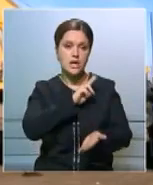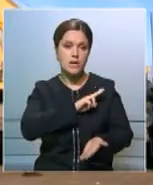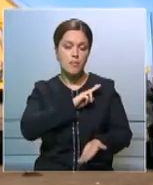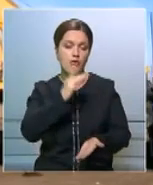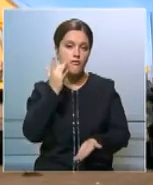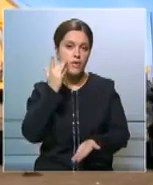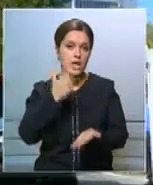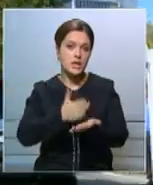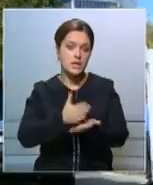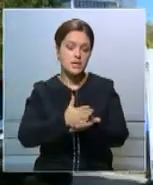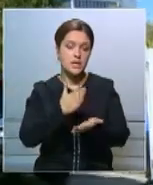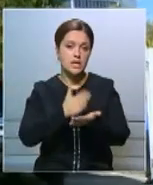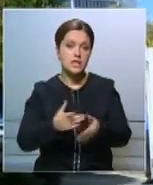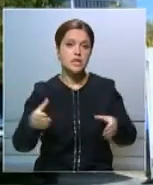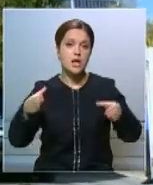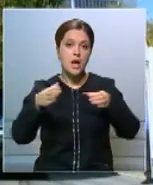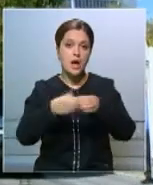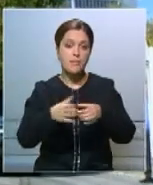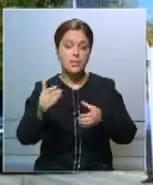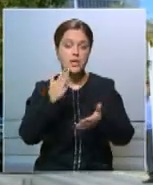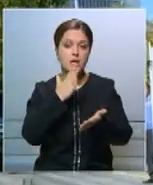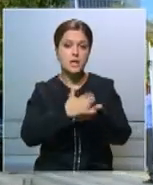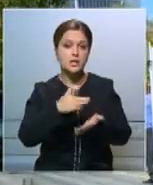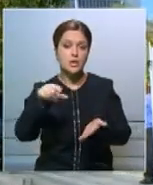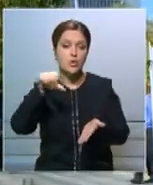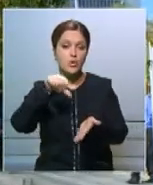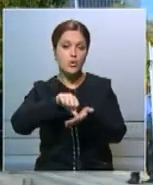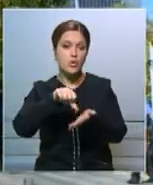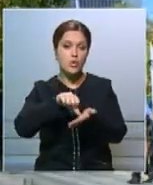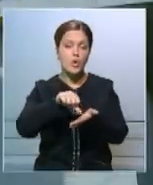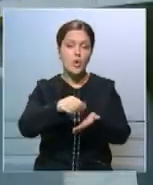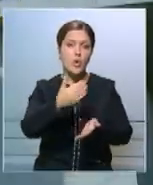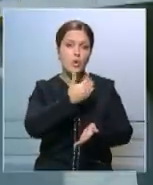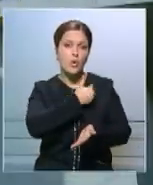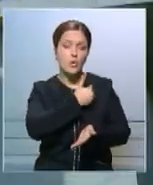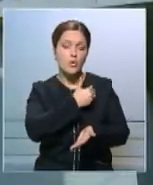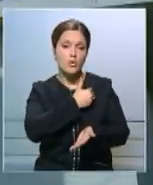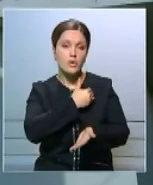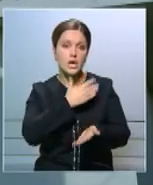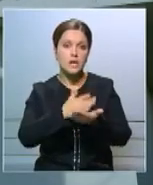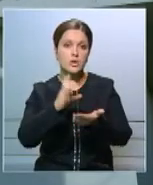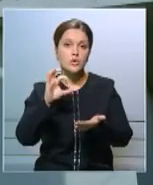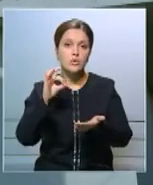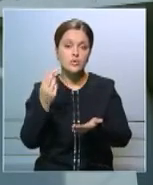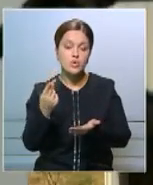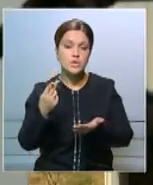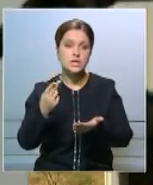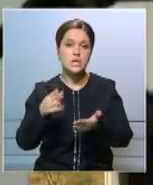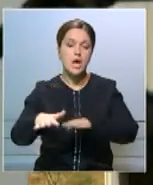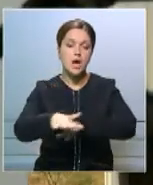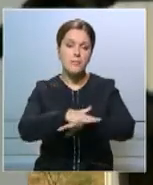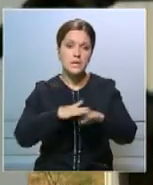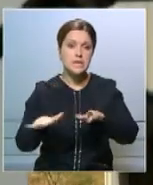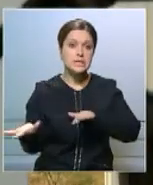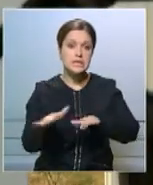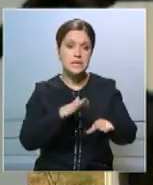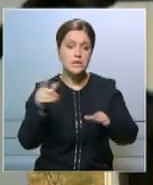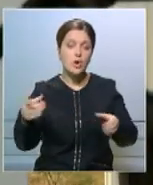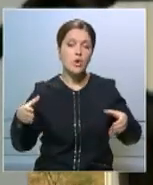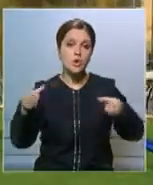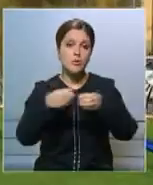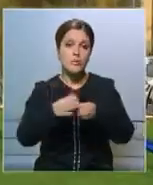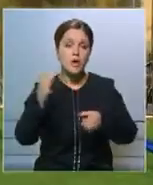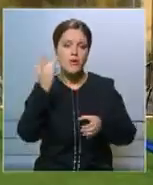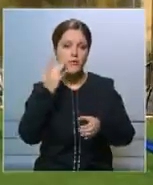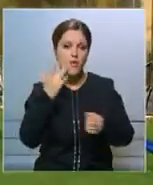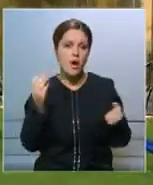Компания заявила о себе не только на торгово-промышленных площадках региона. Особый акцент на социально-общественную деятельность. «Жанросдриллинг» оказывает